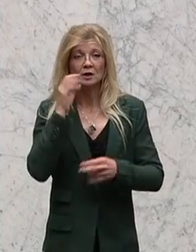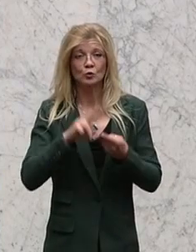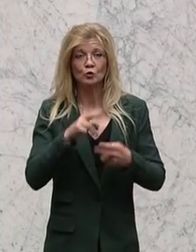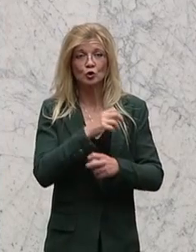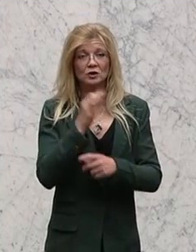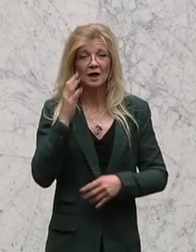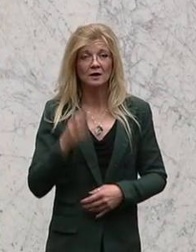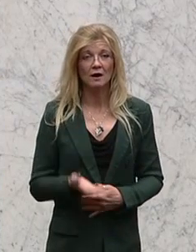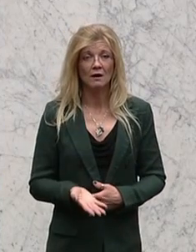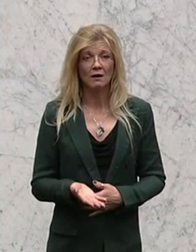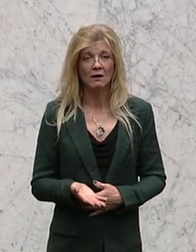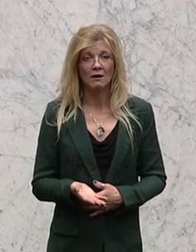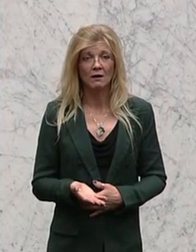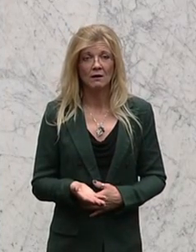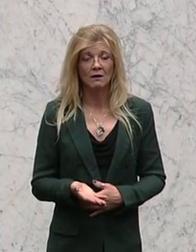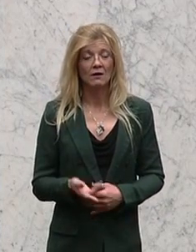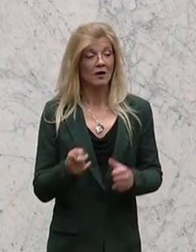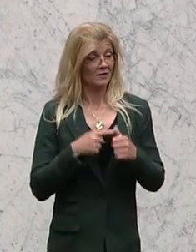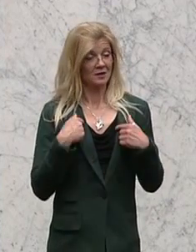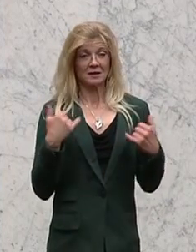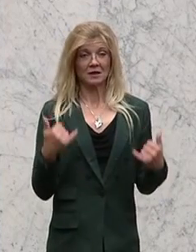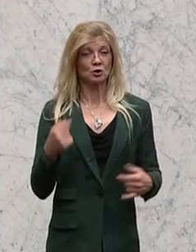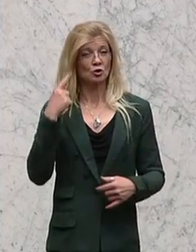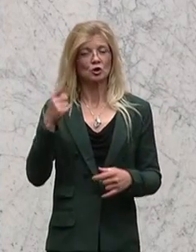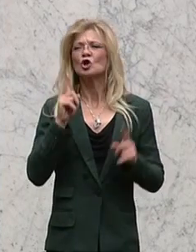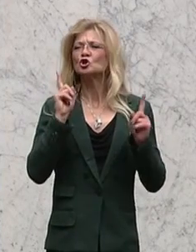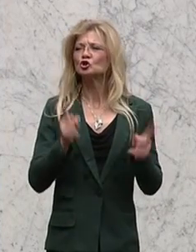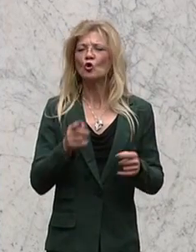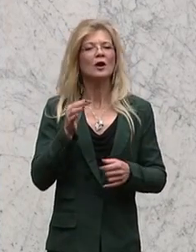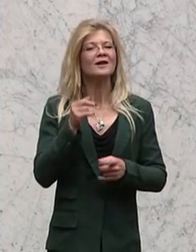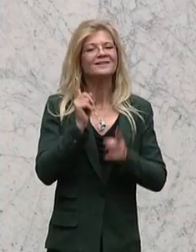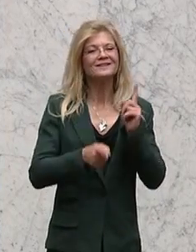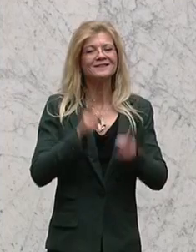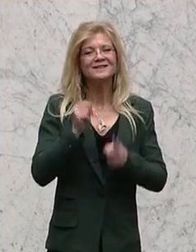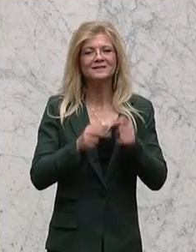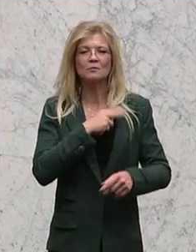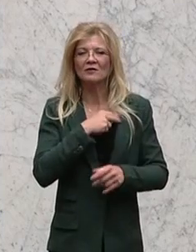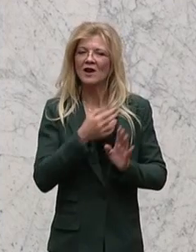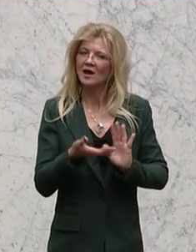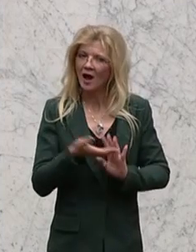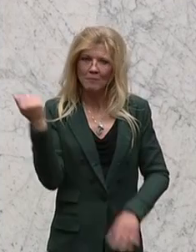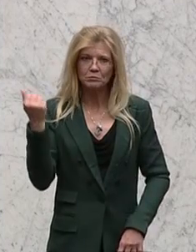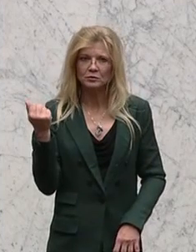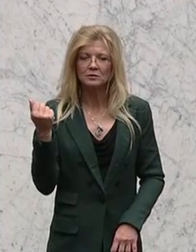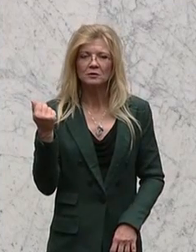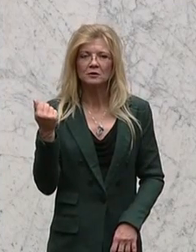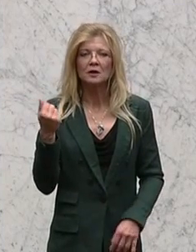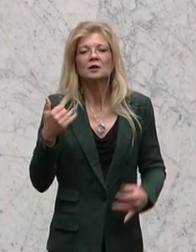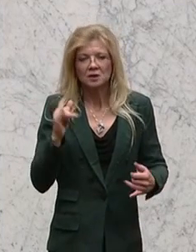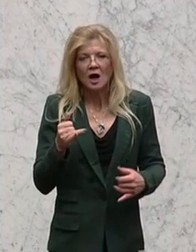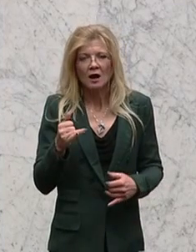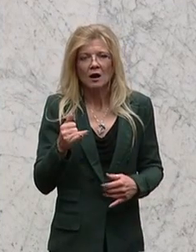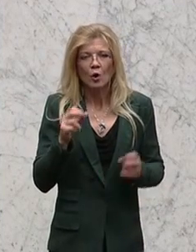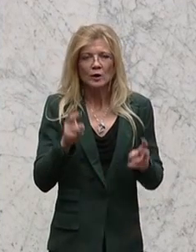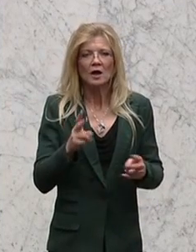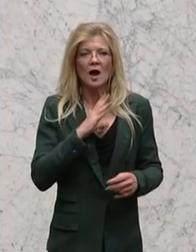tatsächlich auch höre, es sollen bestimmte Dinge wie das Dieselprivileg fallen, ja, wer spart dann am Ende des Tages? Es kann nicht sein, dass die